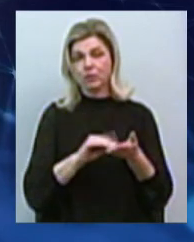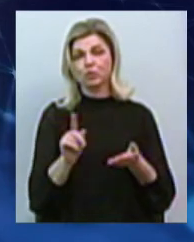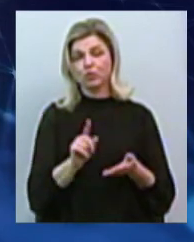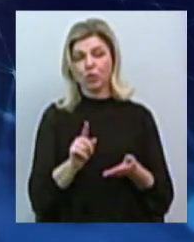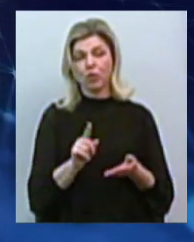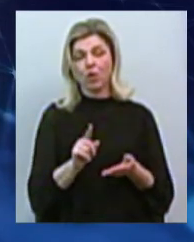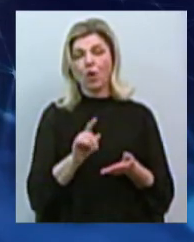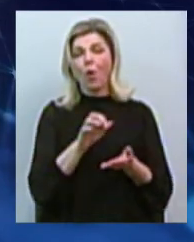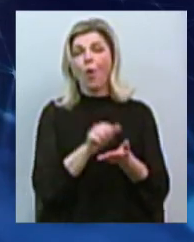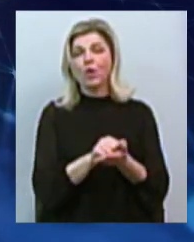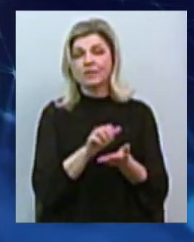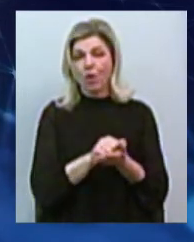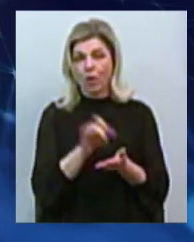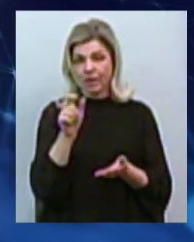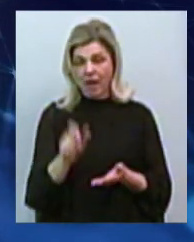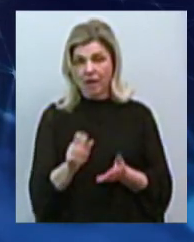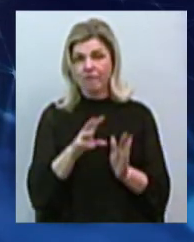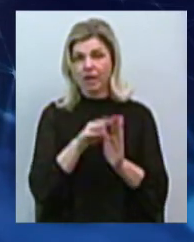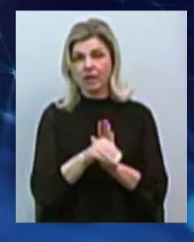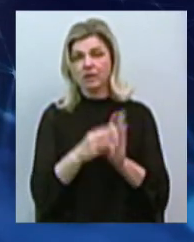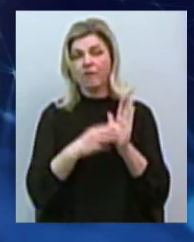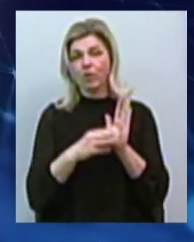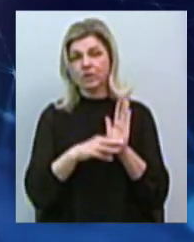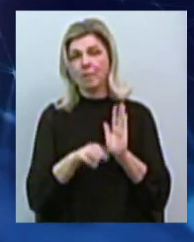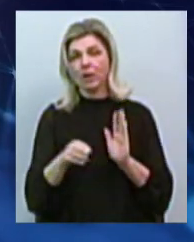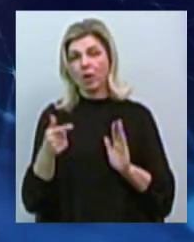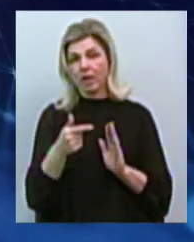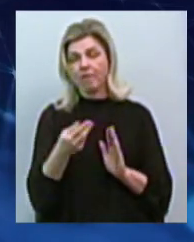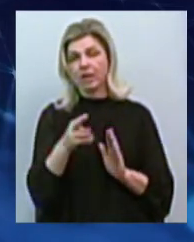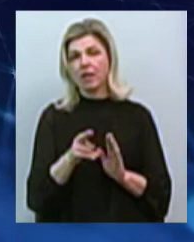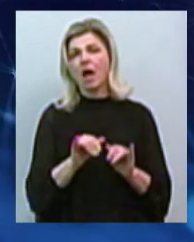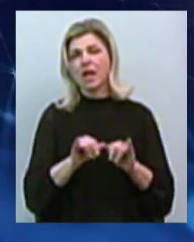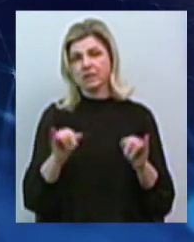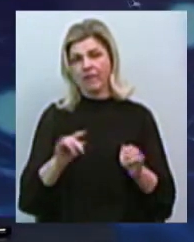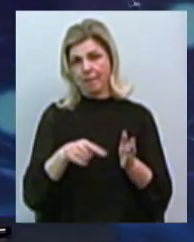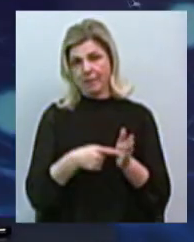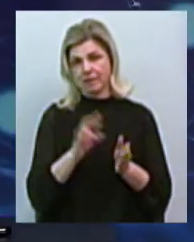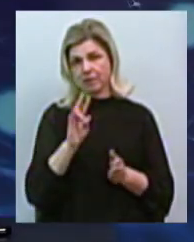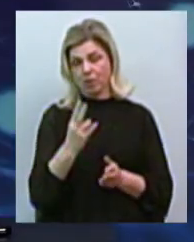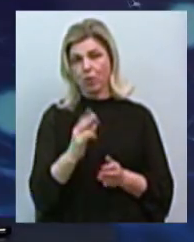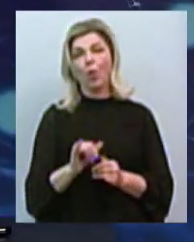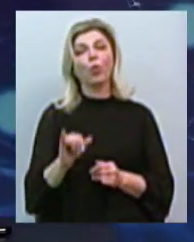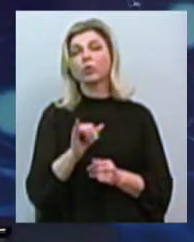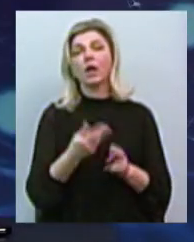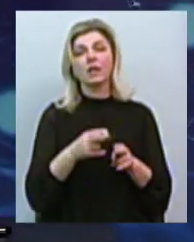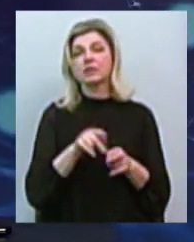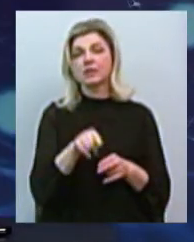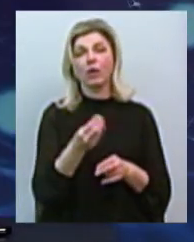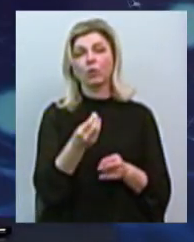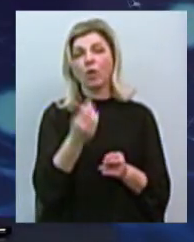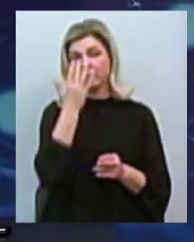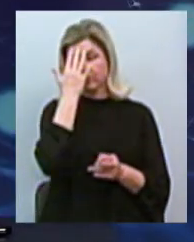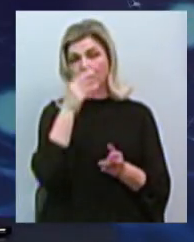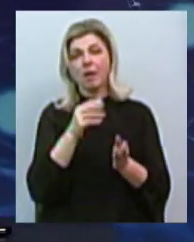консенсіонер вкладив 80 млн грн у розвиток інфраструктури міста Миколаєва. на що саме ці гроші мають піти? Ви